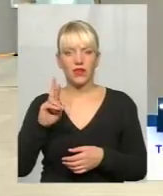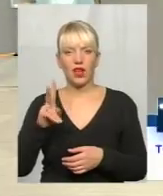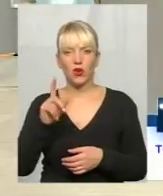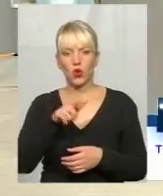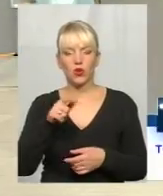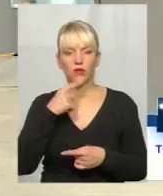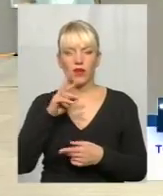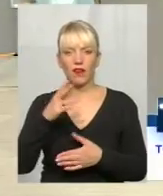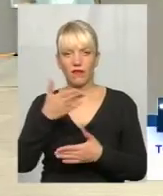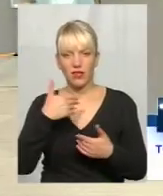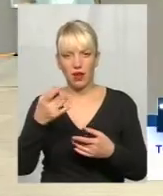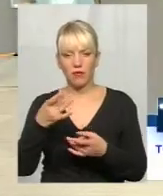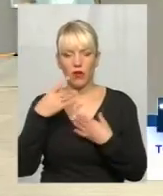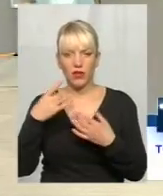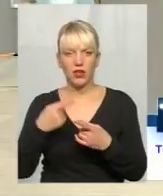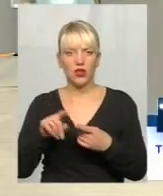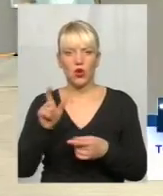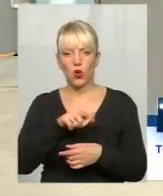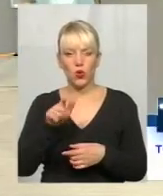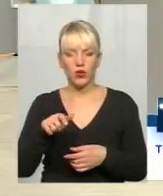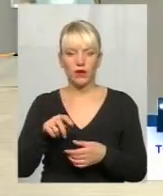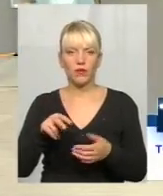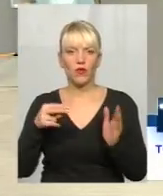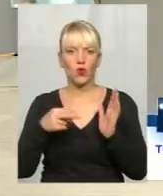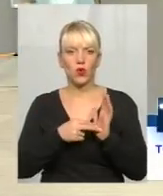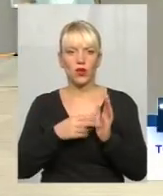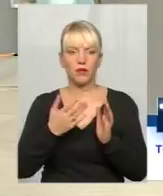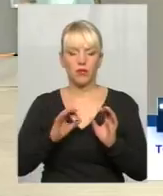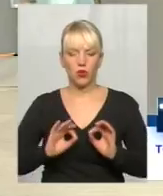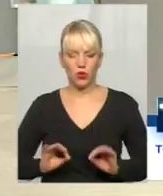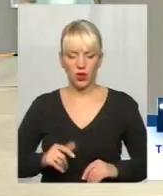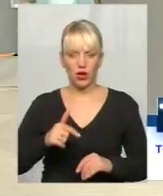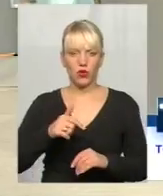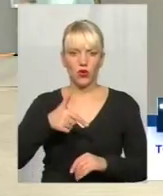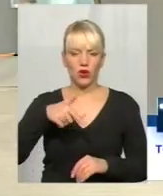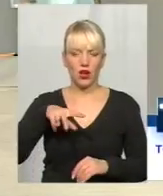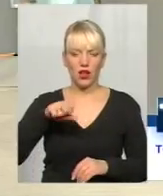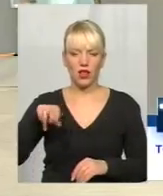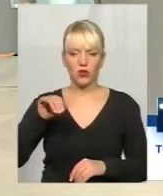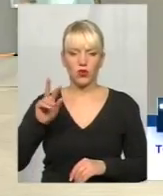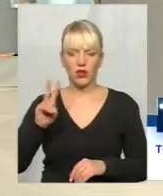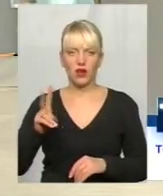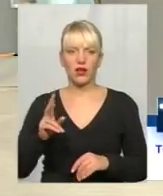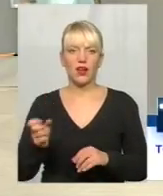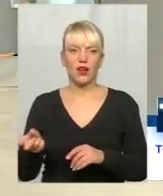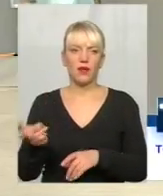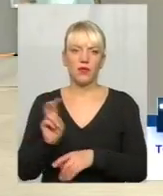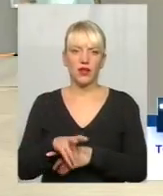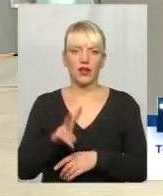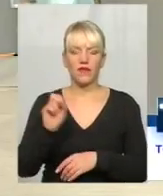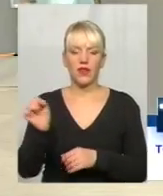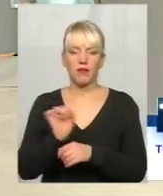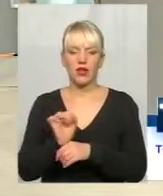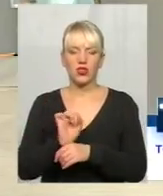повідомили нам, вручили, ніби якийсь прокурор Гладуняк приїхав на машині на литовських номерах і повручав